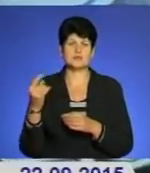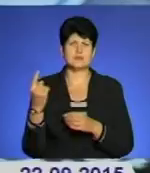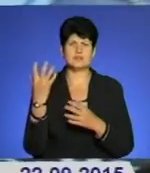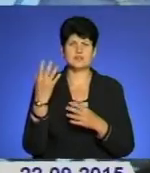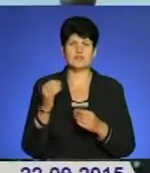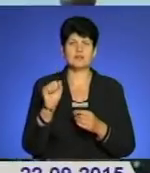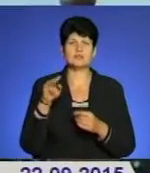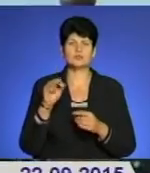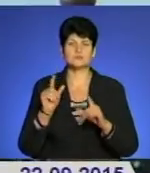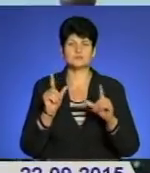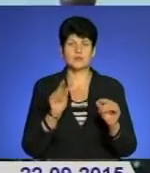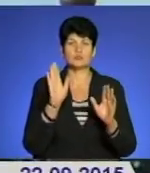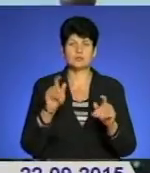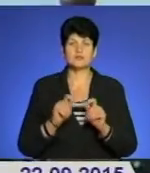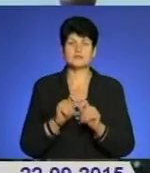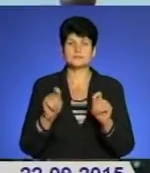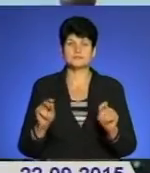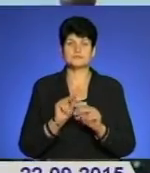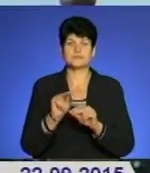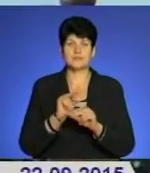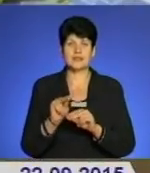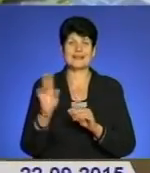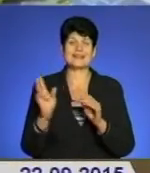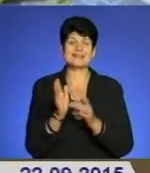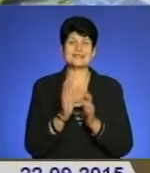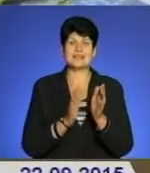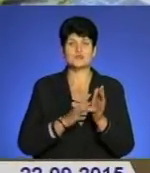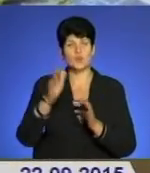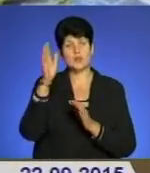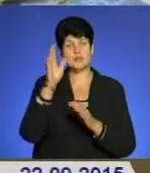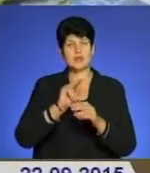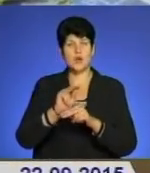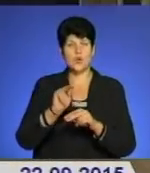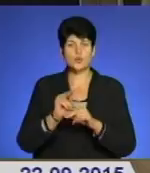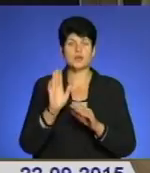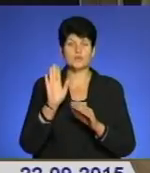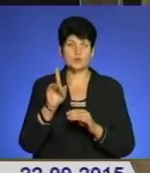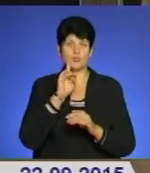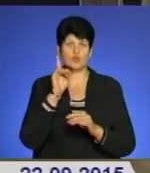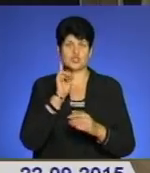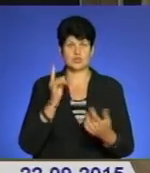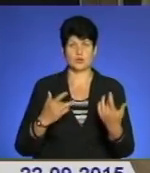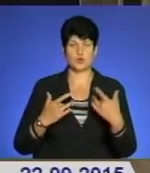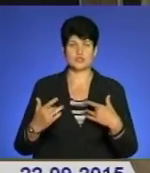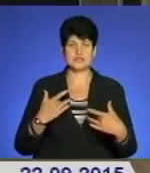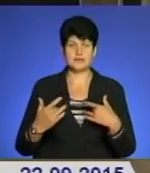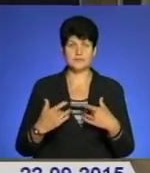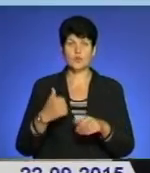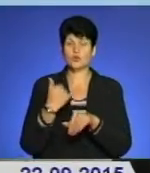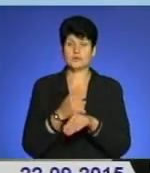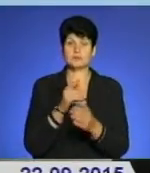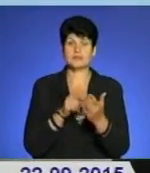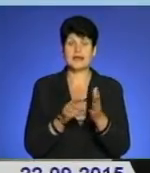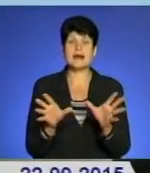відбудеться відкритий університет з християнської науки, а завершиться свято насиченим молодіжним концертом. Основна мета?